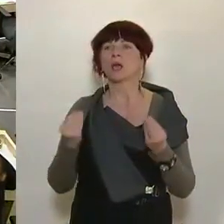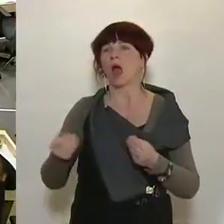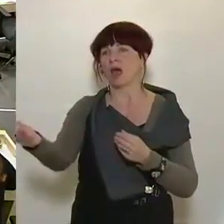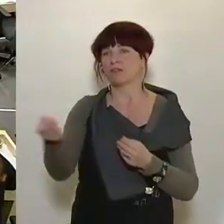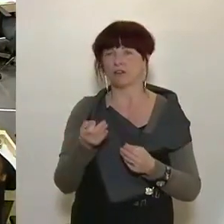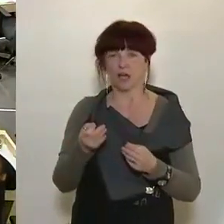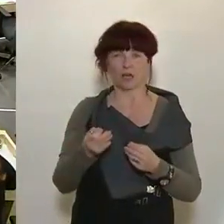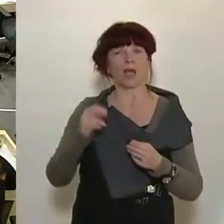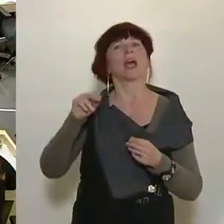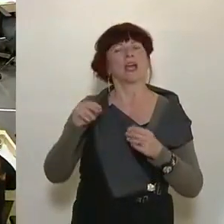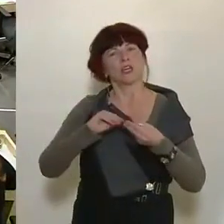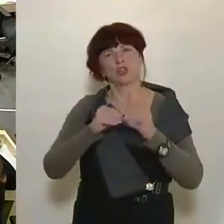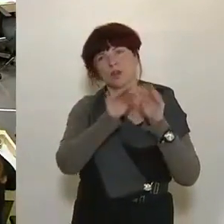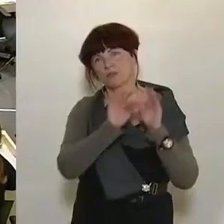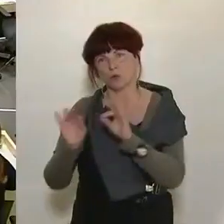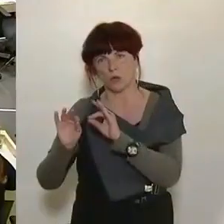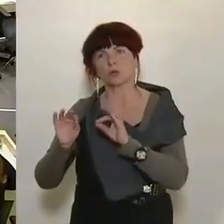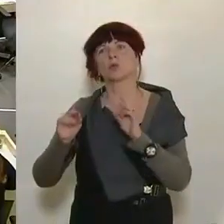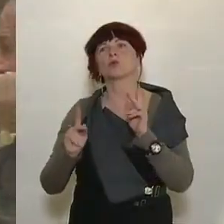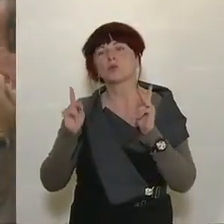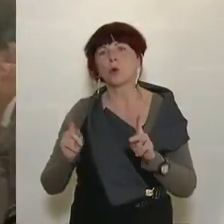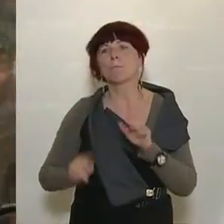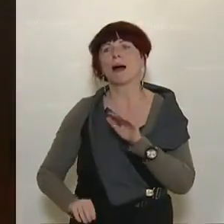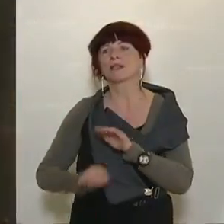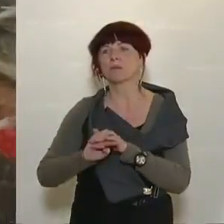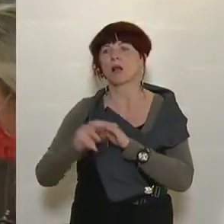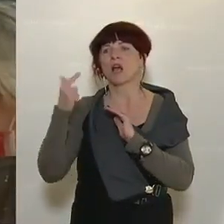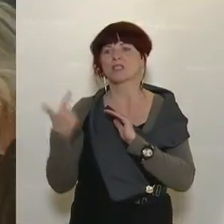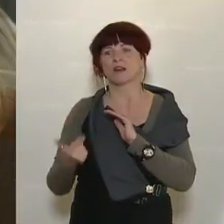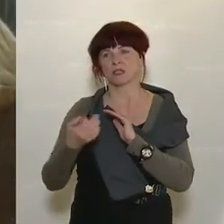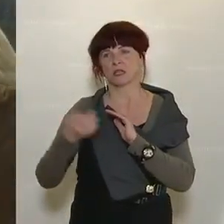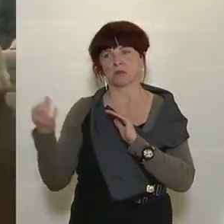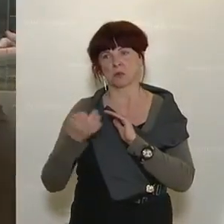Hausarrest. 55 Fragen stellt die FPÖ an den Bundeskanzler.